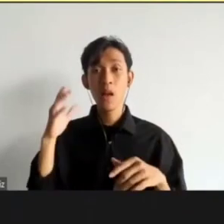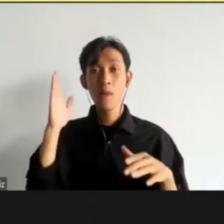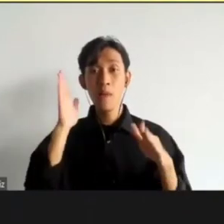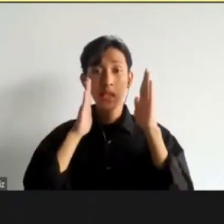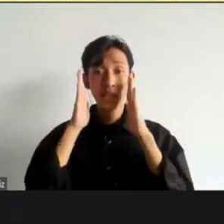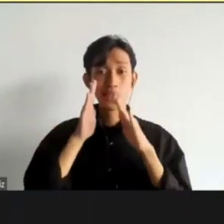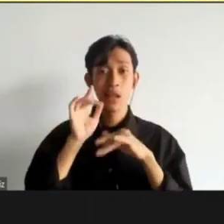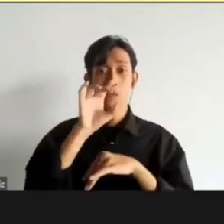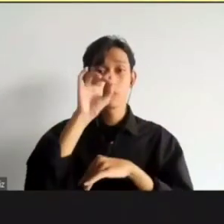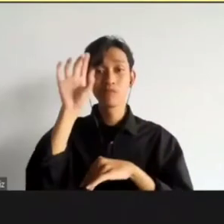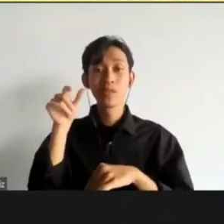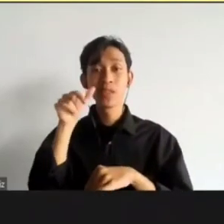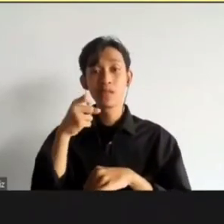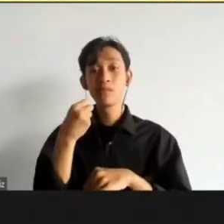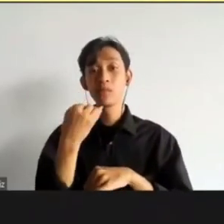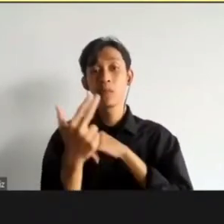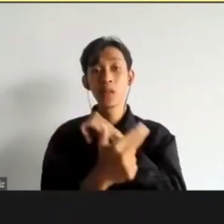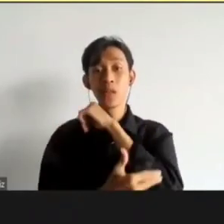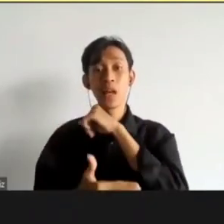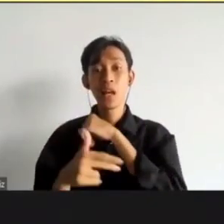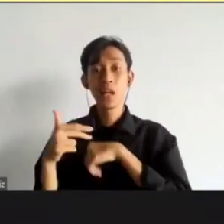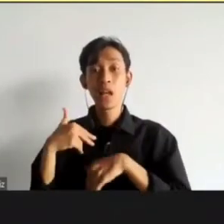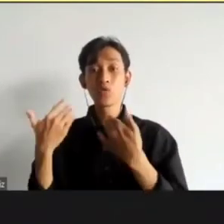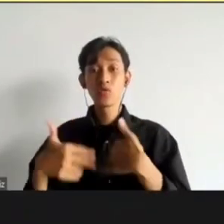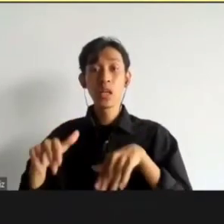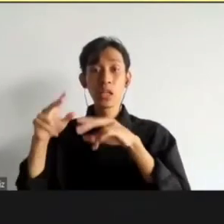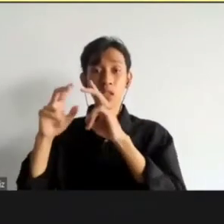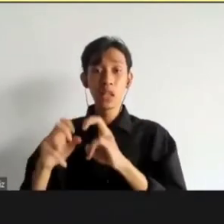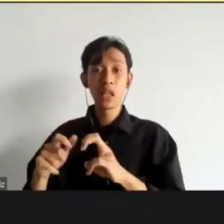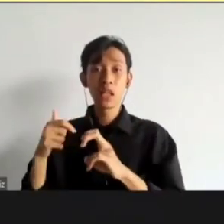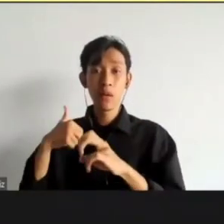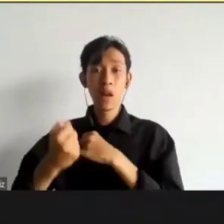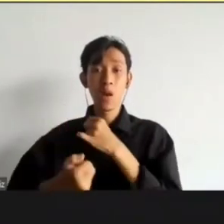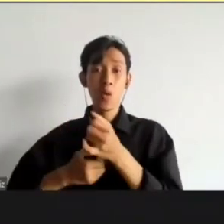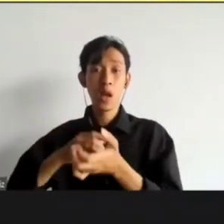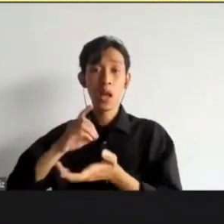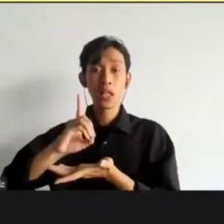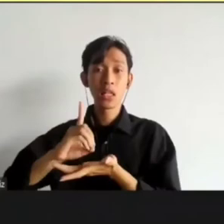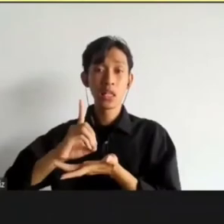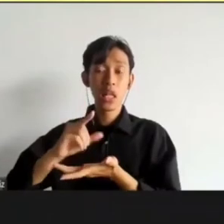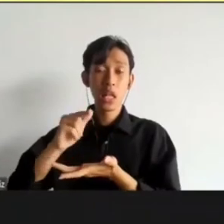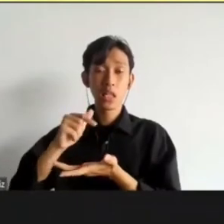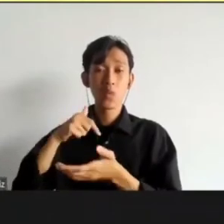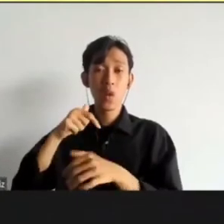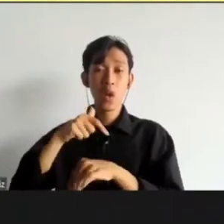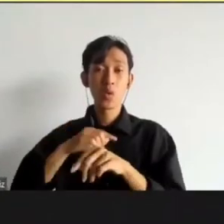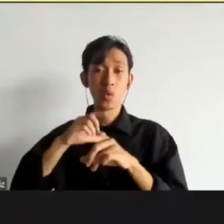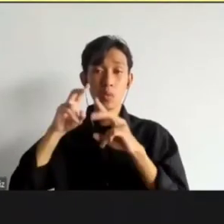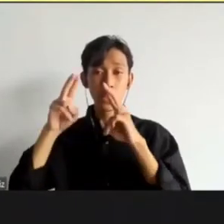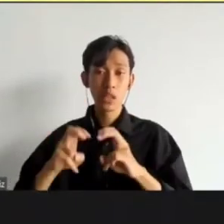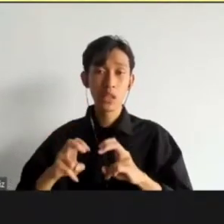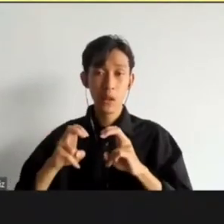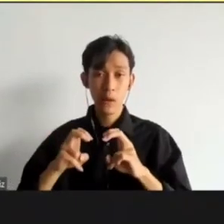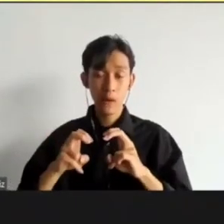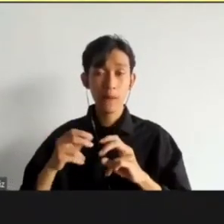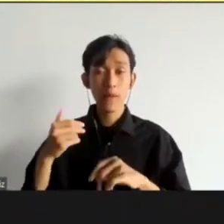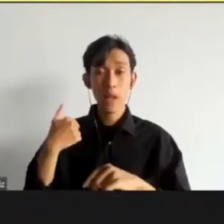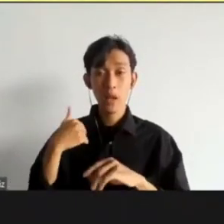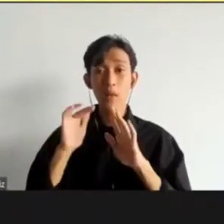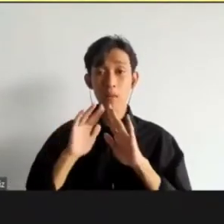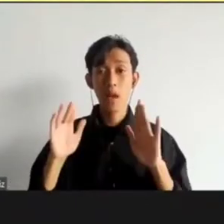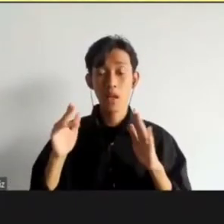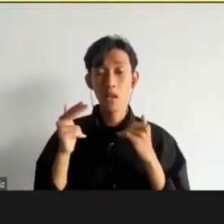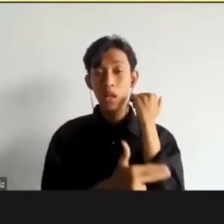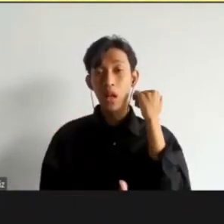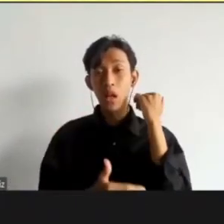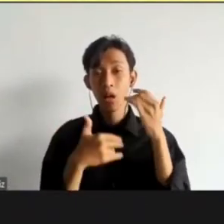macamnya. Ini negara-negara yang sudah saya riset pada saat saya melakukan disertasi, di dalam penelitian disertasi saya. Ada banyak negara yang sudah